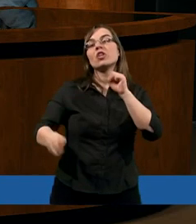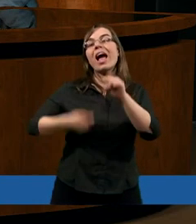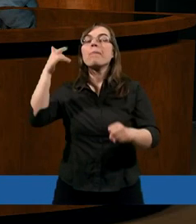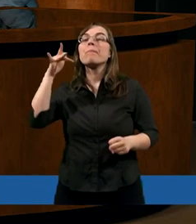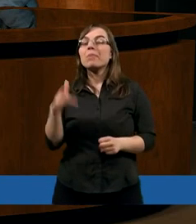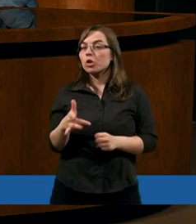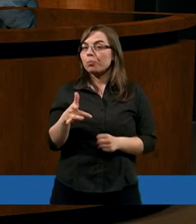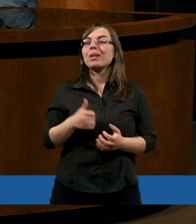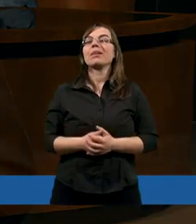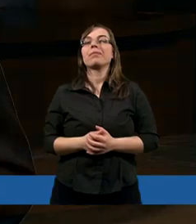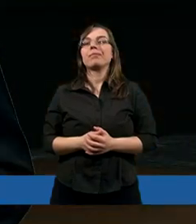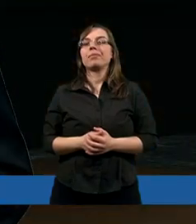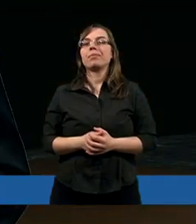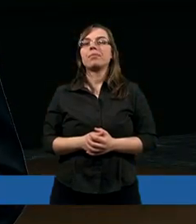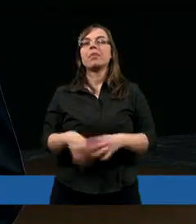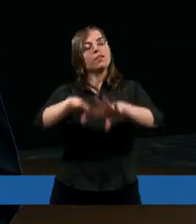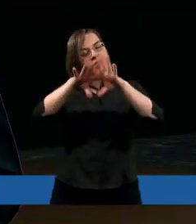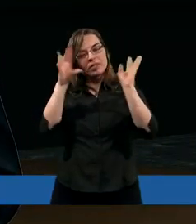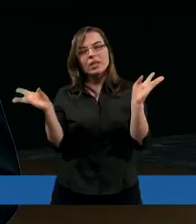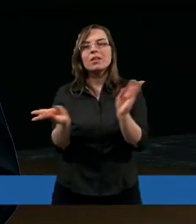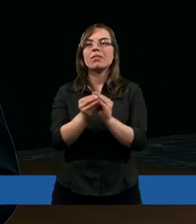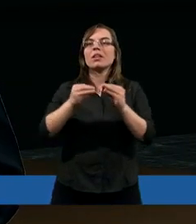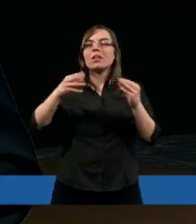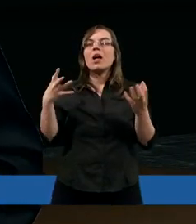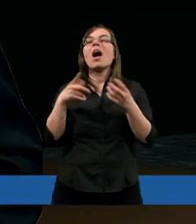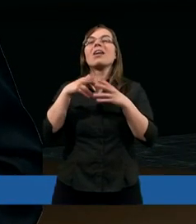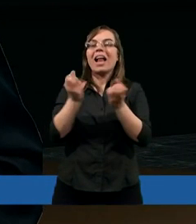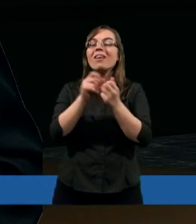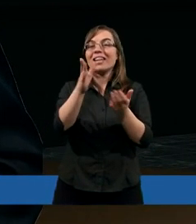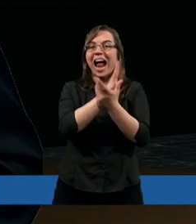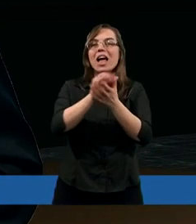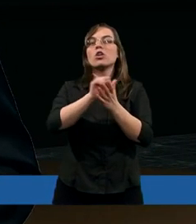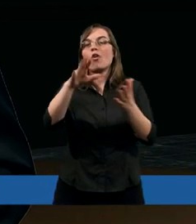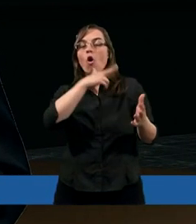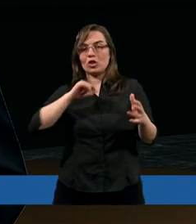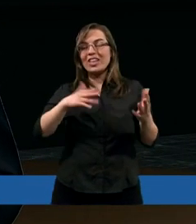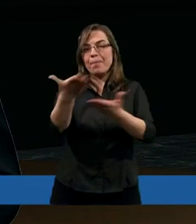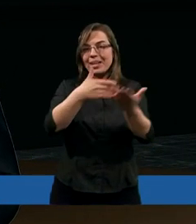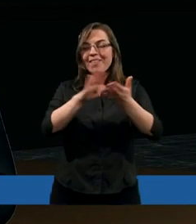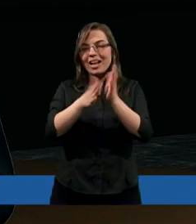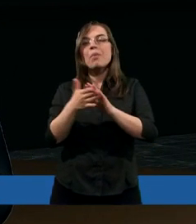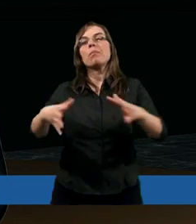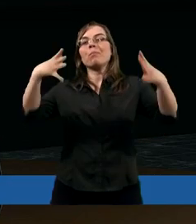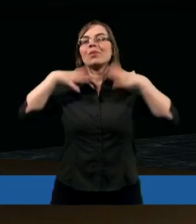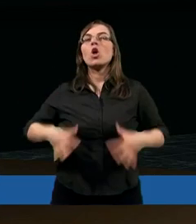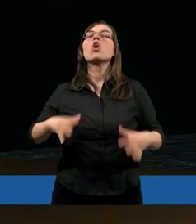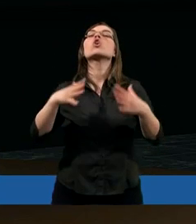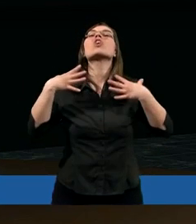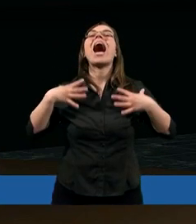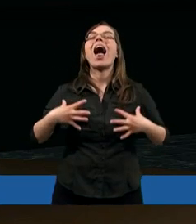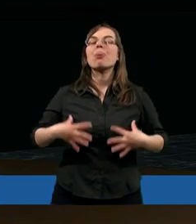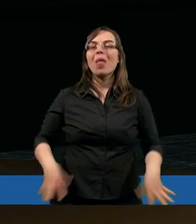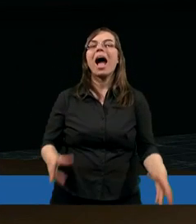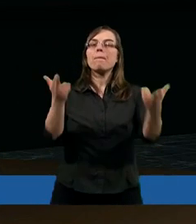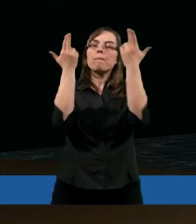żebyśmy wszyscy zaś wobec siebie przeoblekli się w szatę pokory.